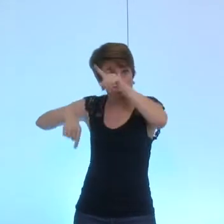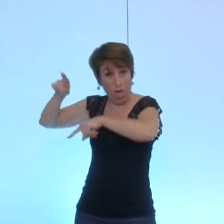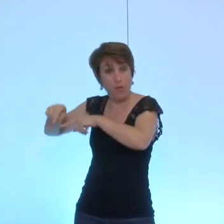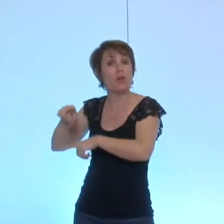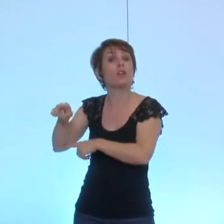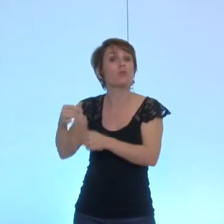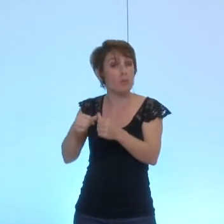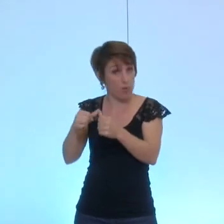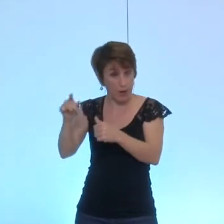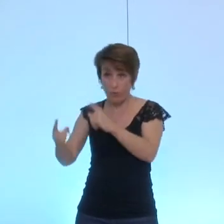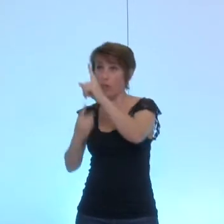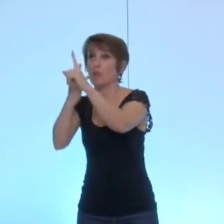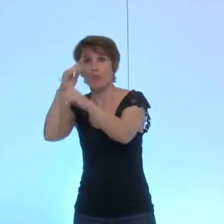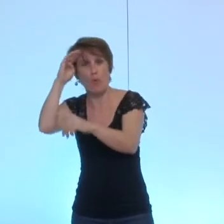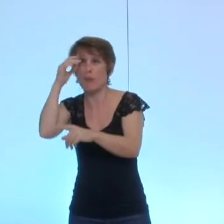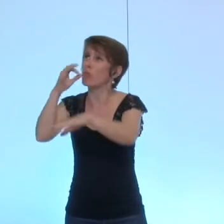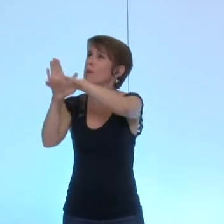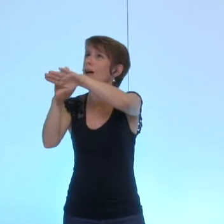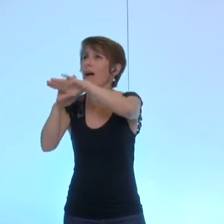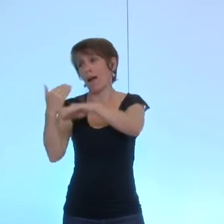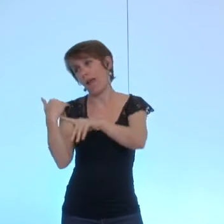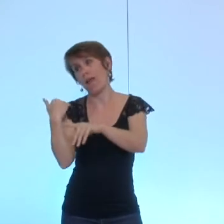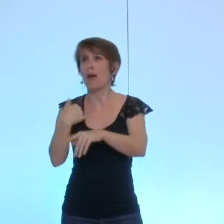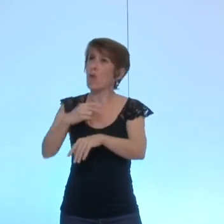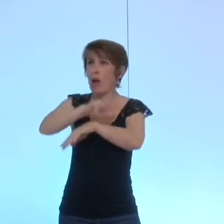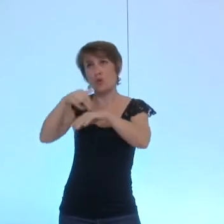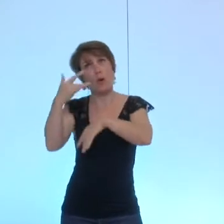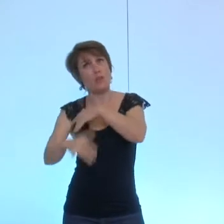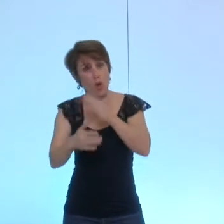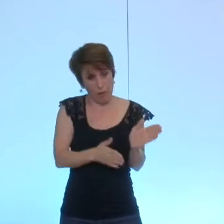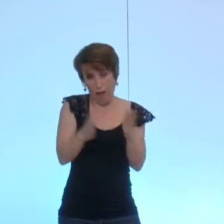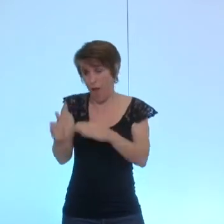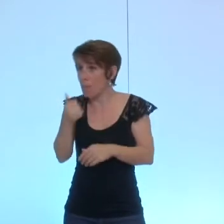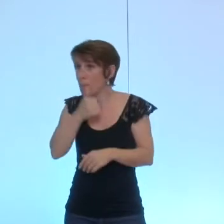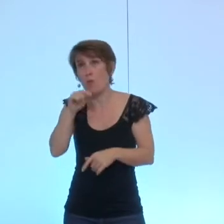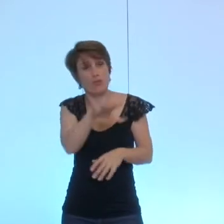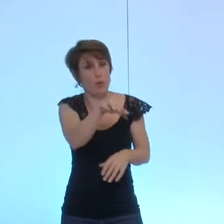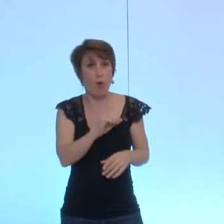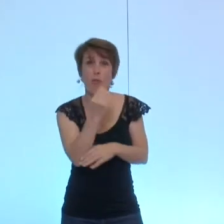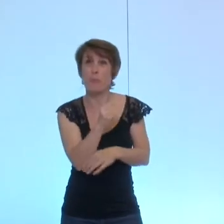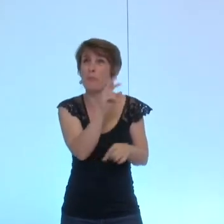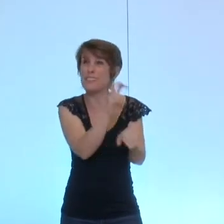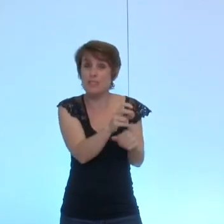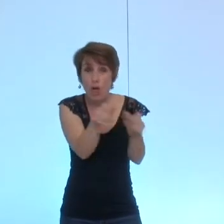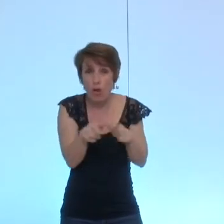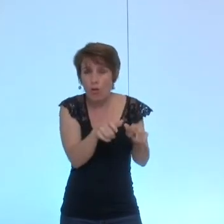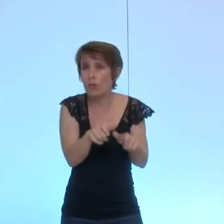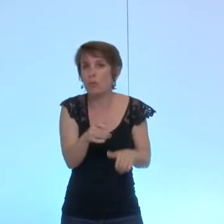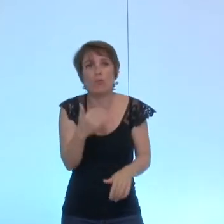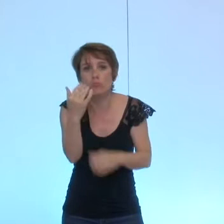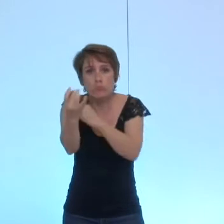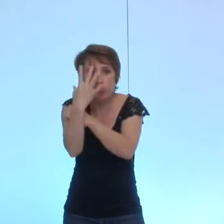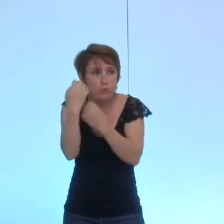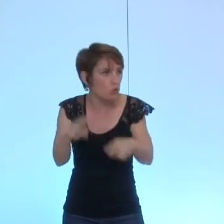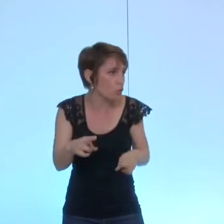'il va aller voir son employeur et lui dire ah ben là j'ai pris 3 heures d'hortard il a fallu que je prenne un baby-sitter ça ne marchera jamais vous êtes tout simplement en